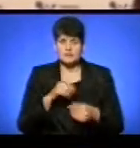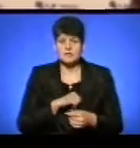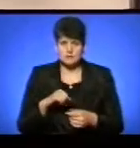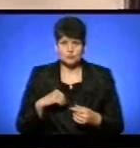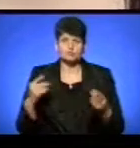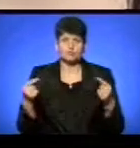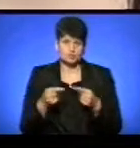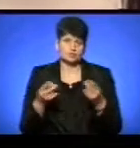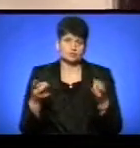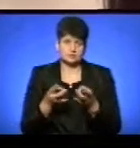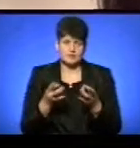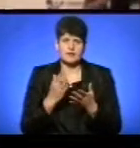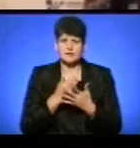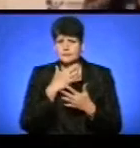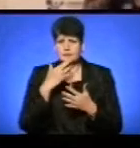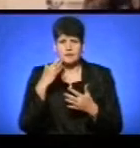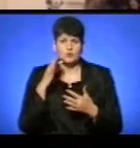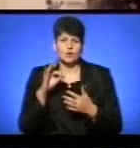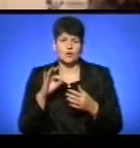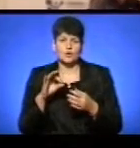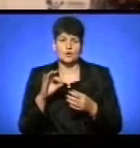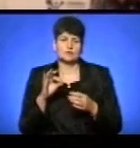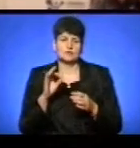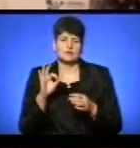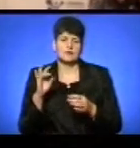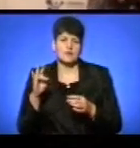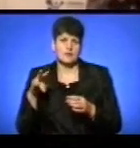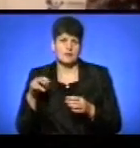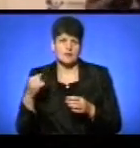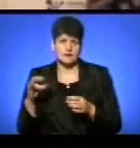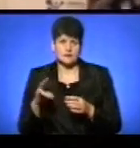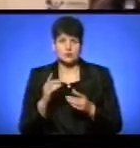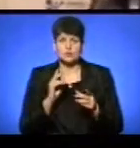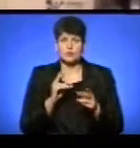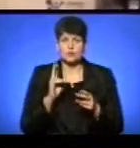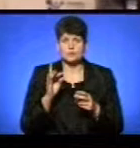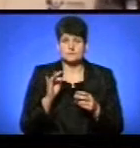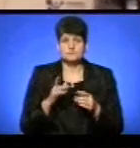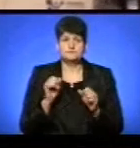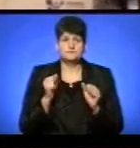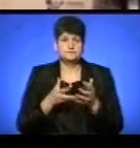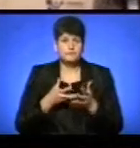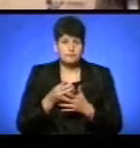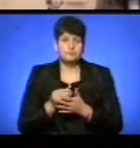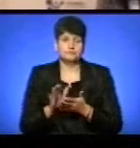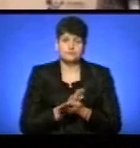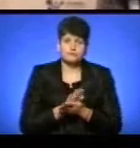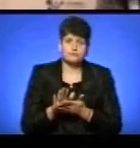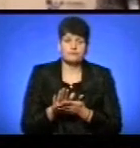потрібно. Є безліч онлайн-курсів, на які можна так само реєструватися, вчитися як платно, так і безкоштовно.